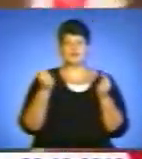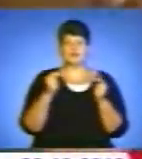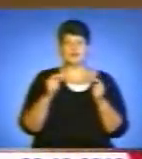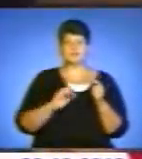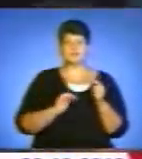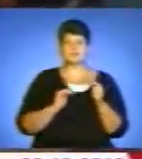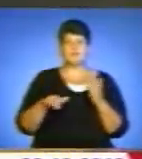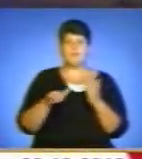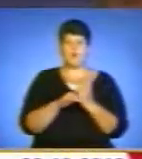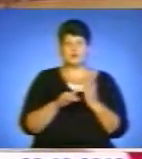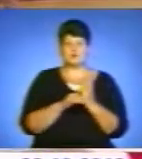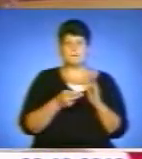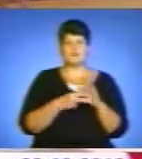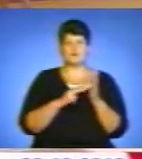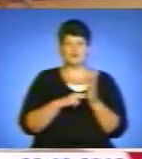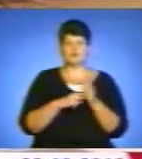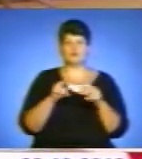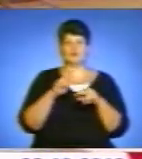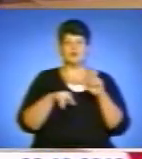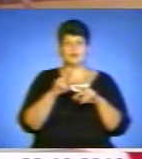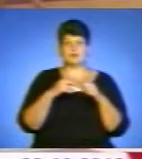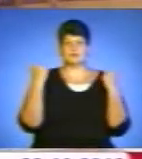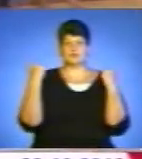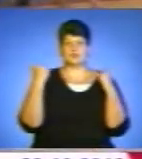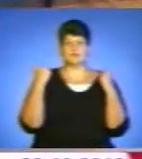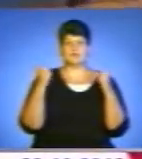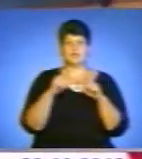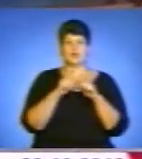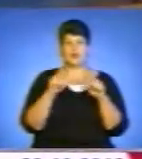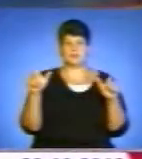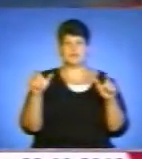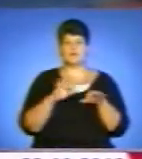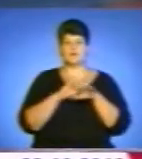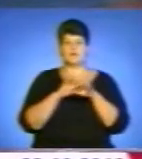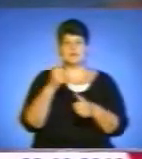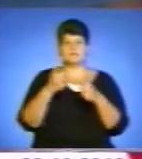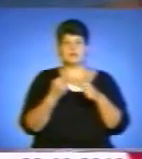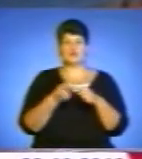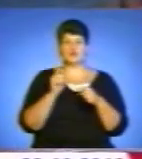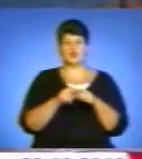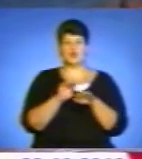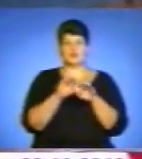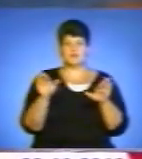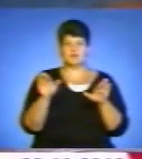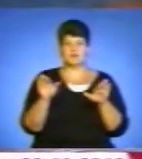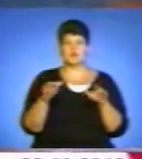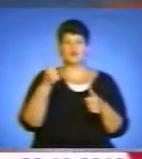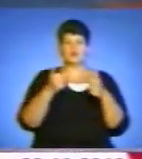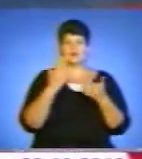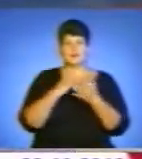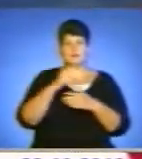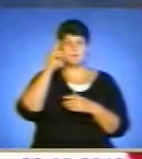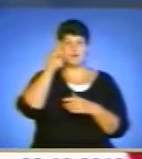майбутньому планують збудувати спортивний комплекс для проведення змагань такого рівня. Турнір є популярним, на нього з радістю приїжджають.